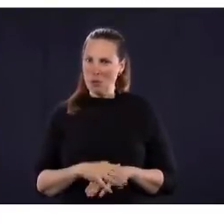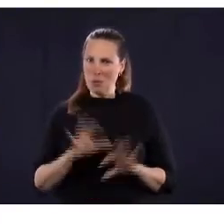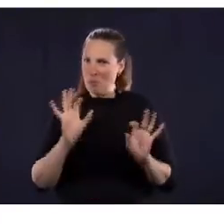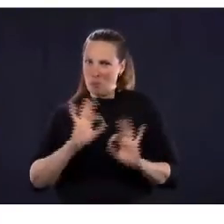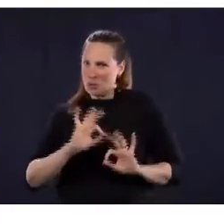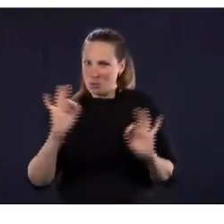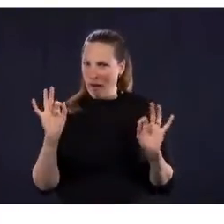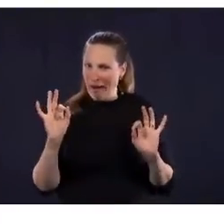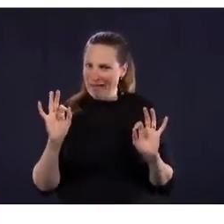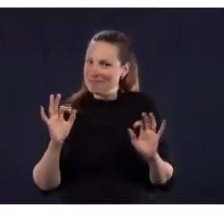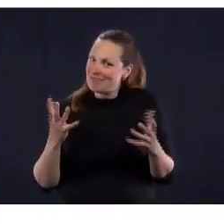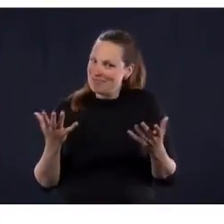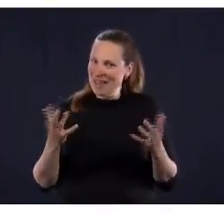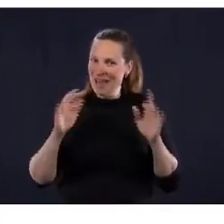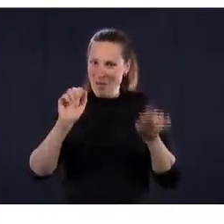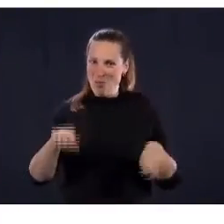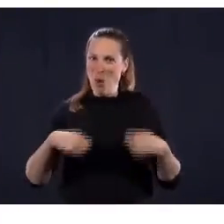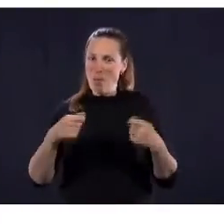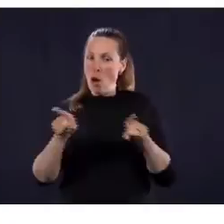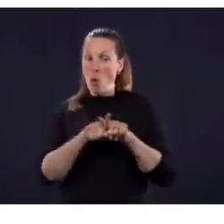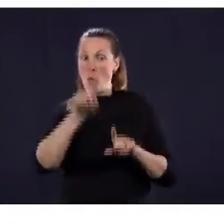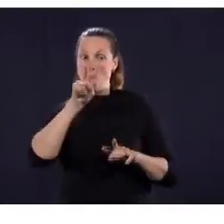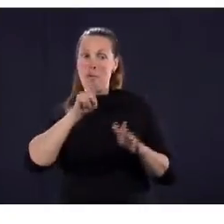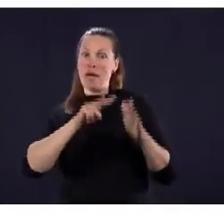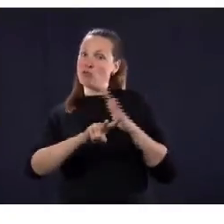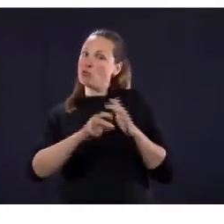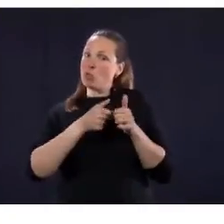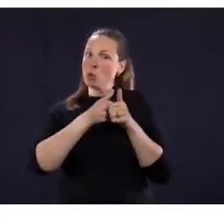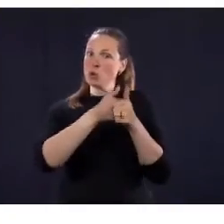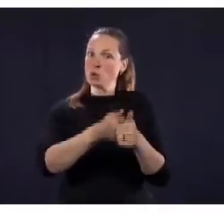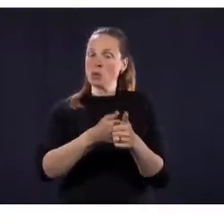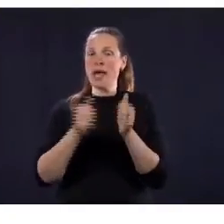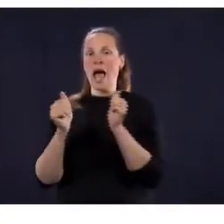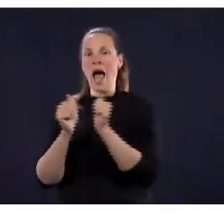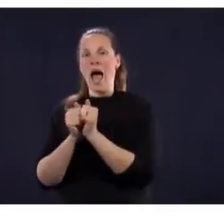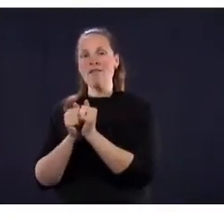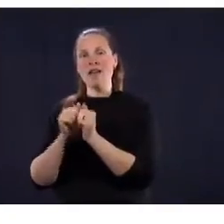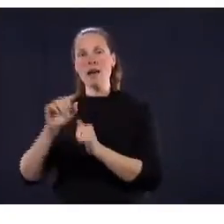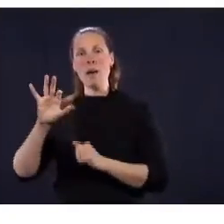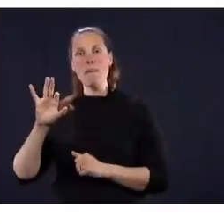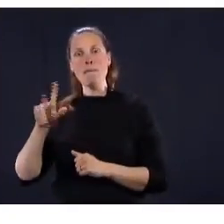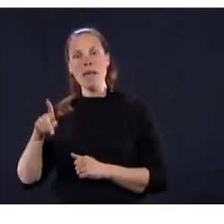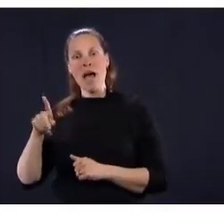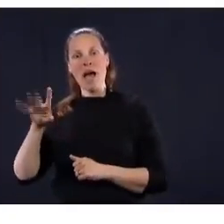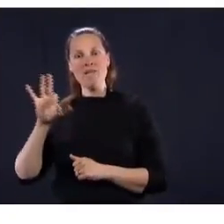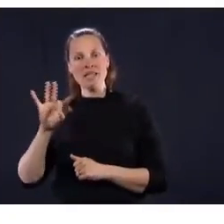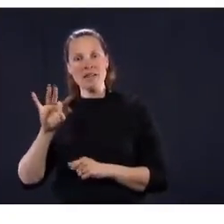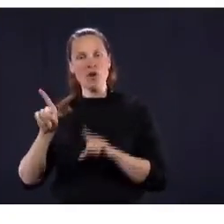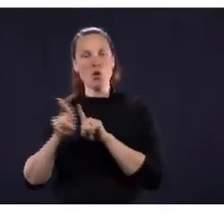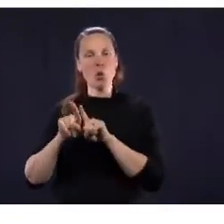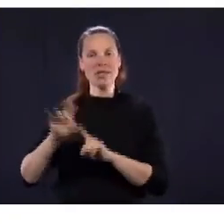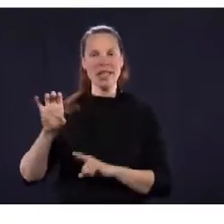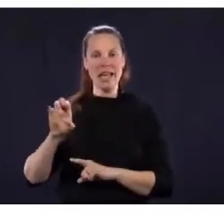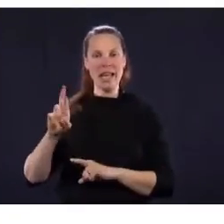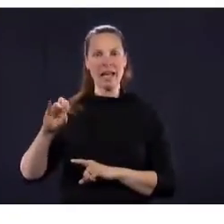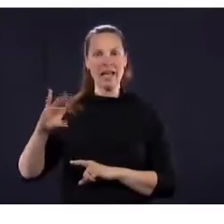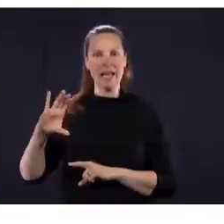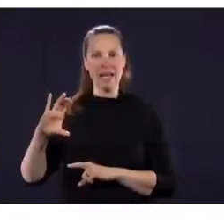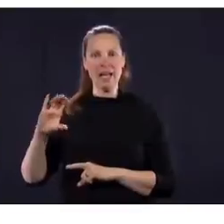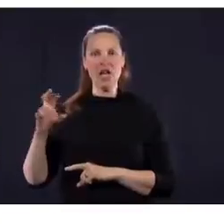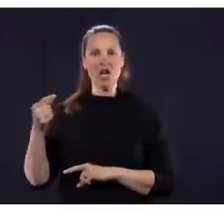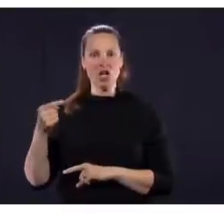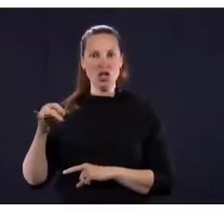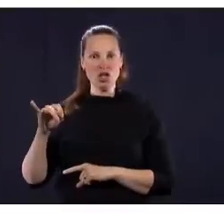Merci, M. Bossé. Donc, on retourne en anglais. Une question qui nous provient de Global News. It's a question for Mr. Legault. The leader of